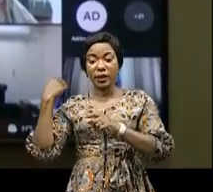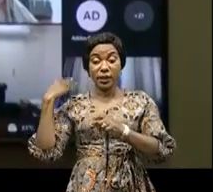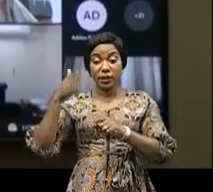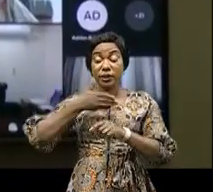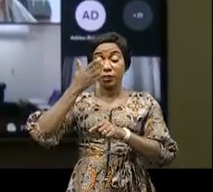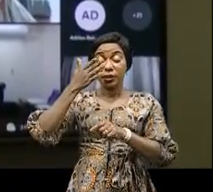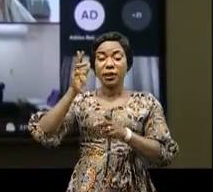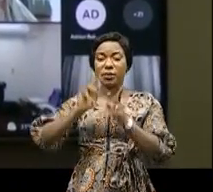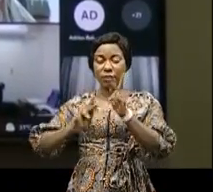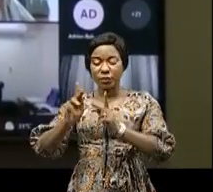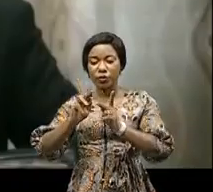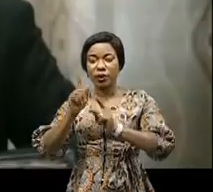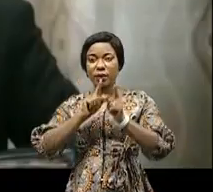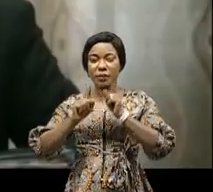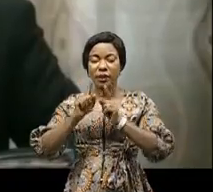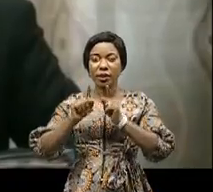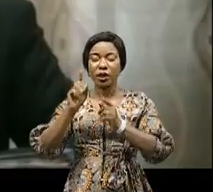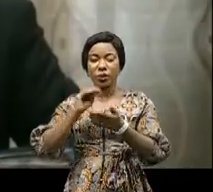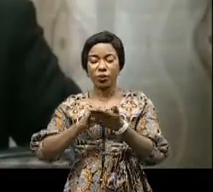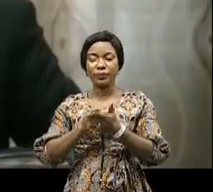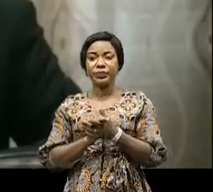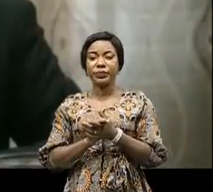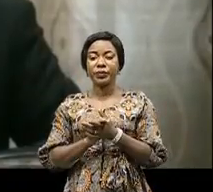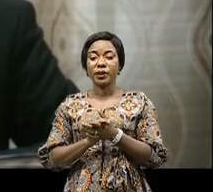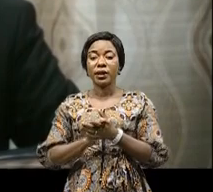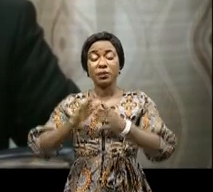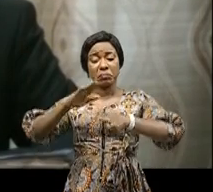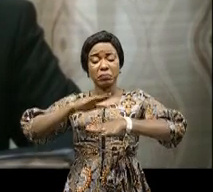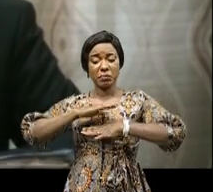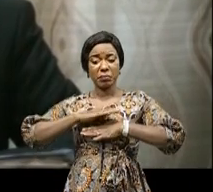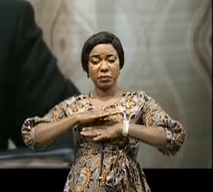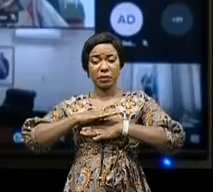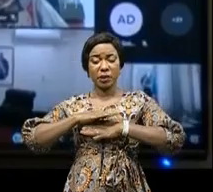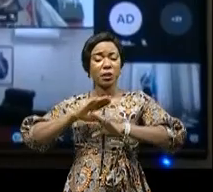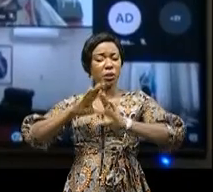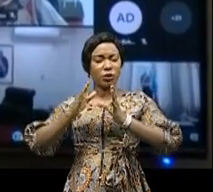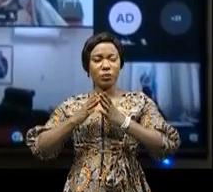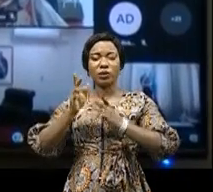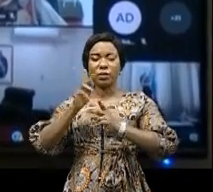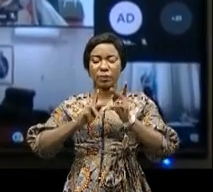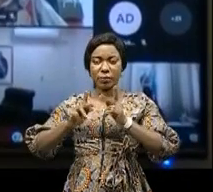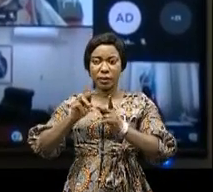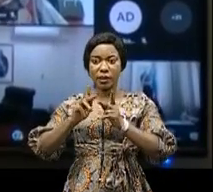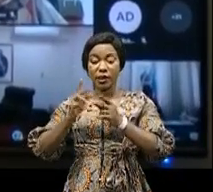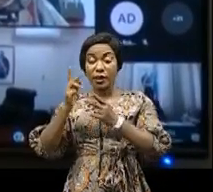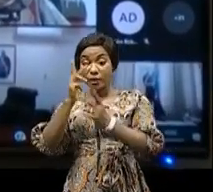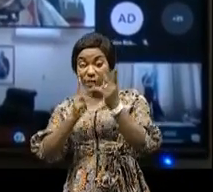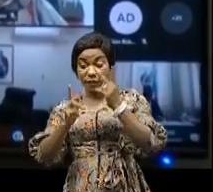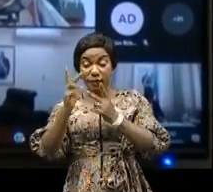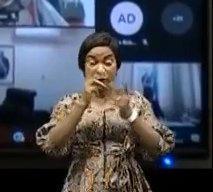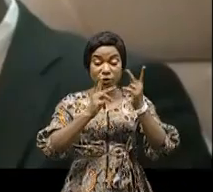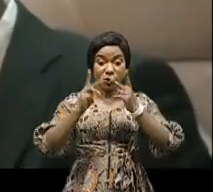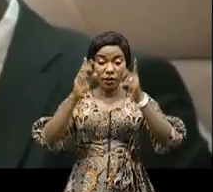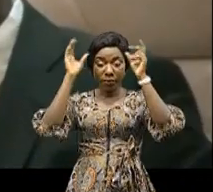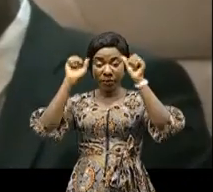population. Il s'agit notamment de la satisfaction dans l'opinion sur les retombées de la visite diplomatique du